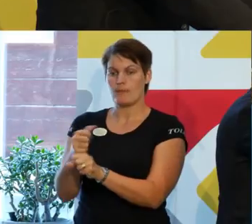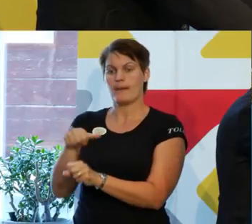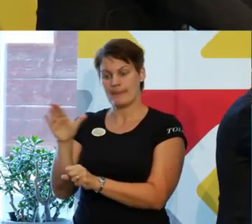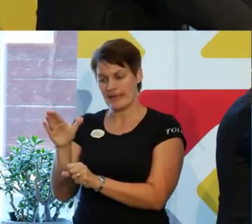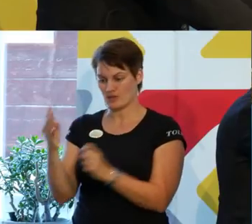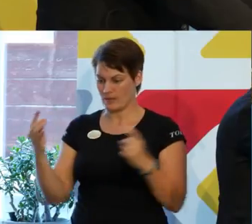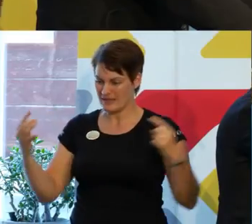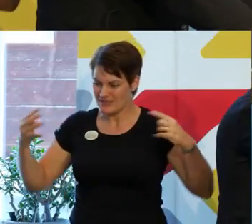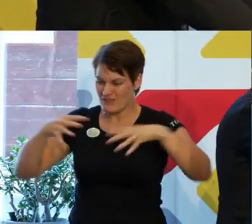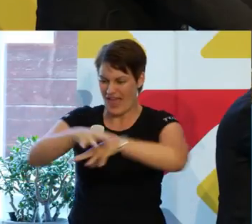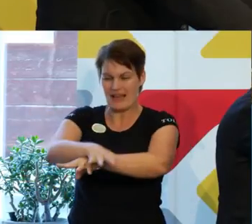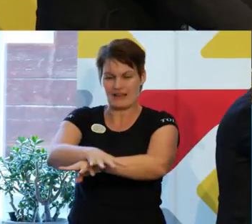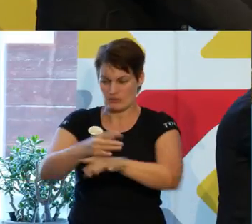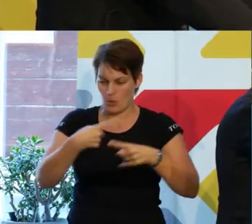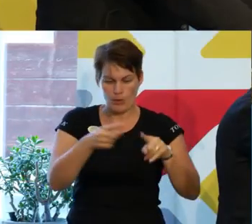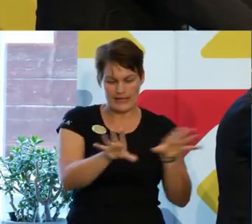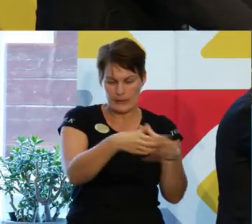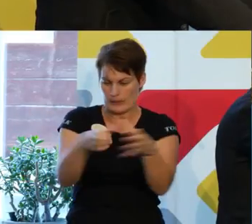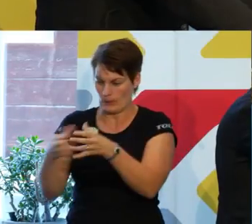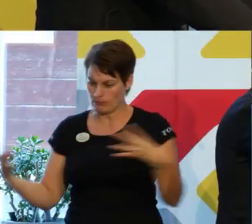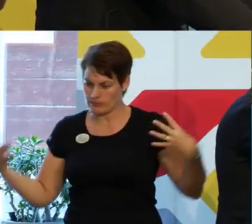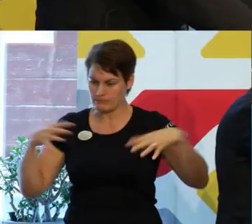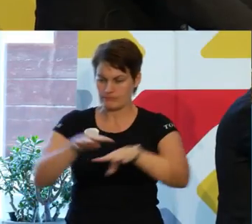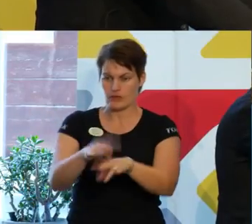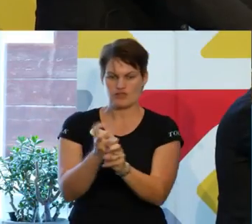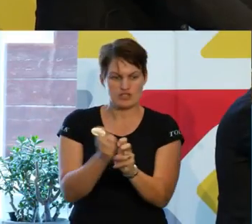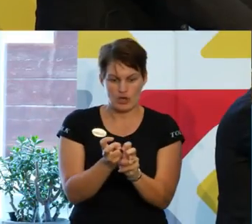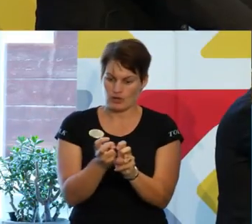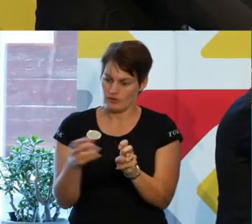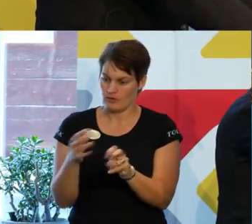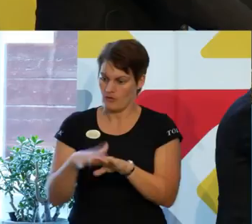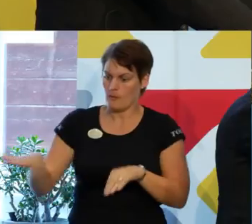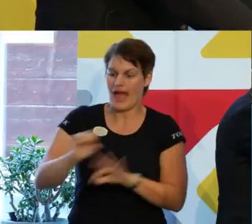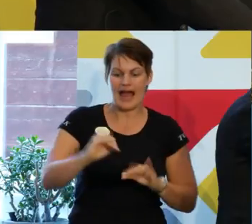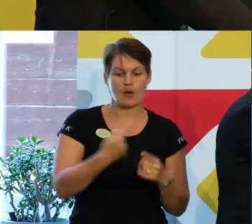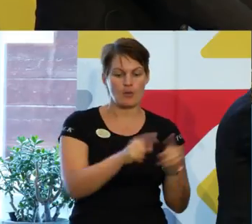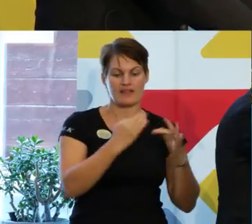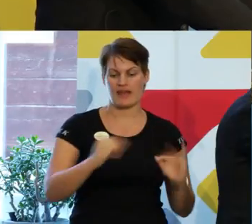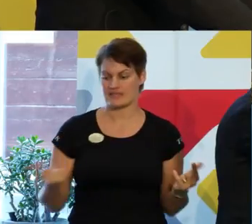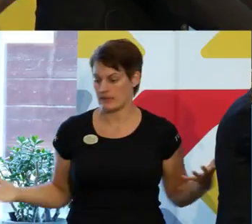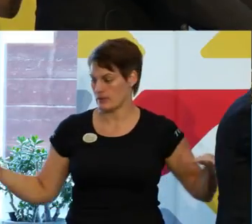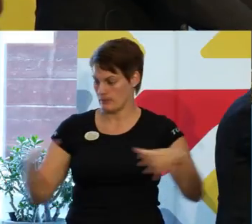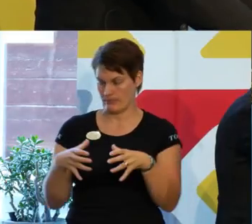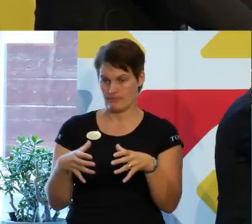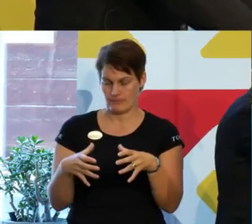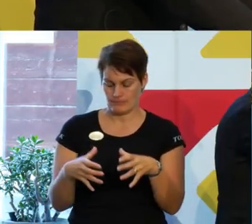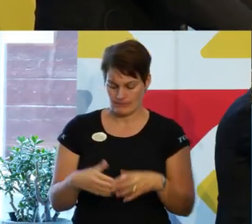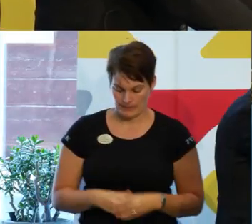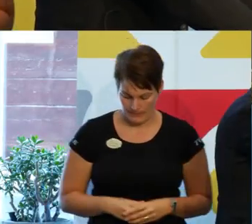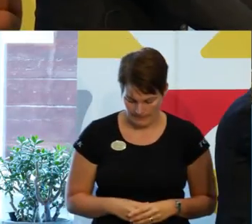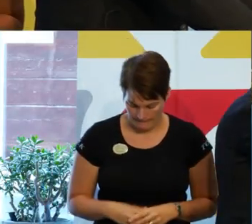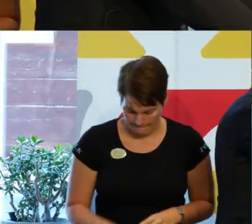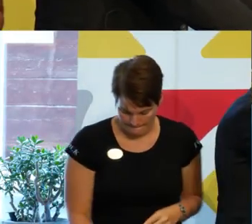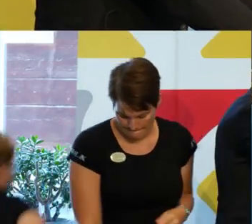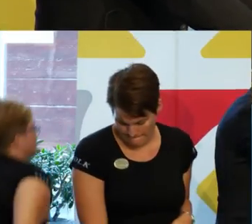tvärsektoriellt och involverar alla verksamheter. att det finns mycket man kan göra. Ja precis, och det är